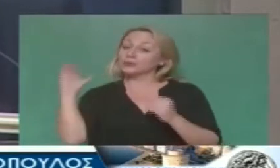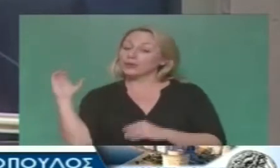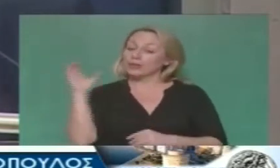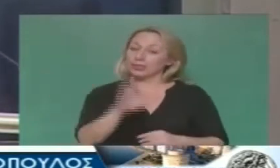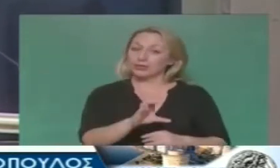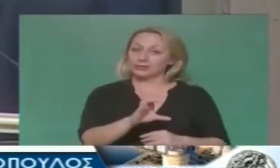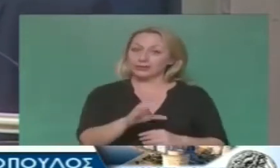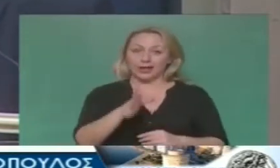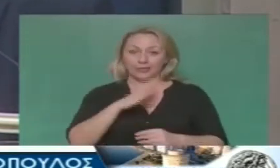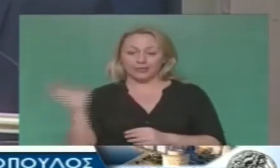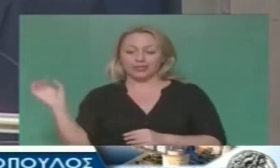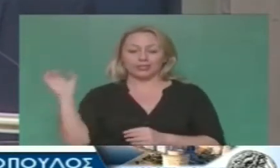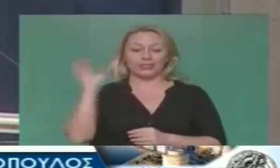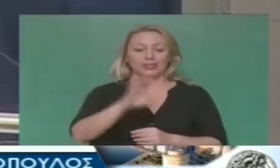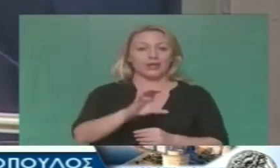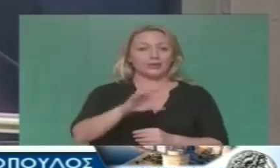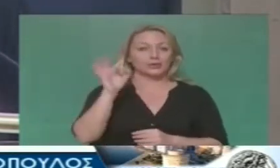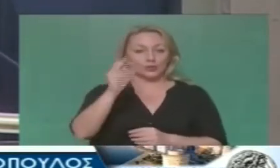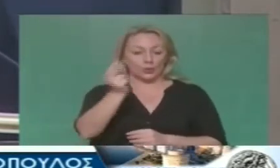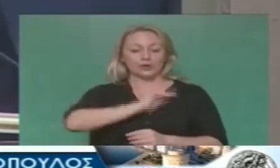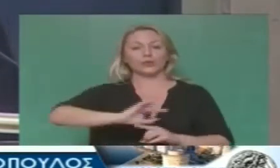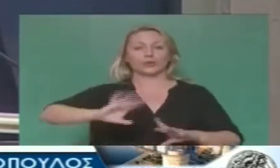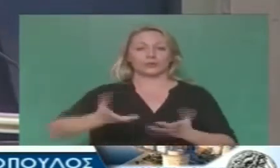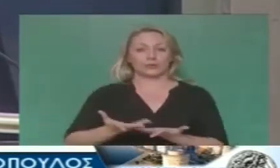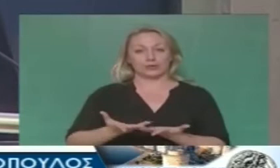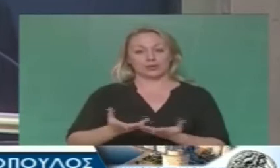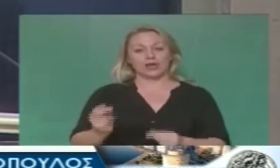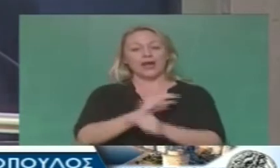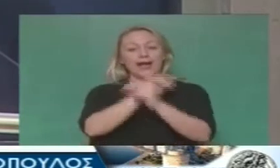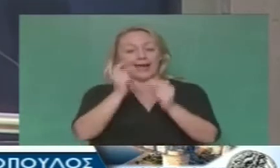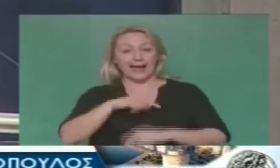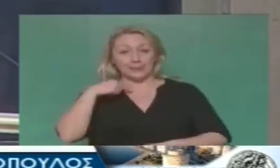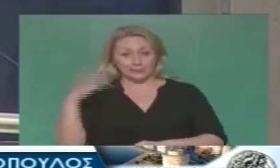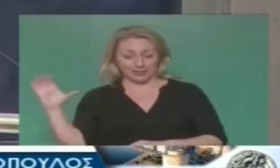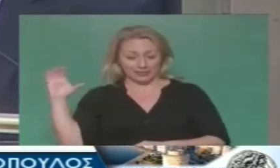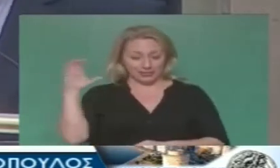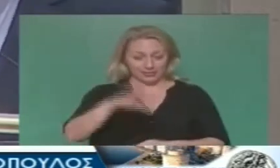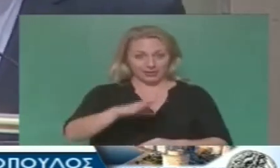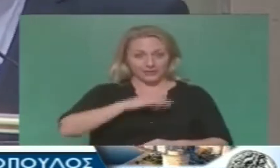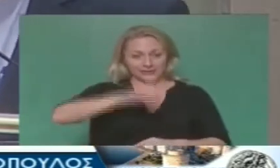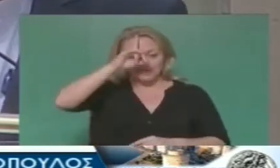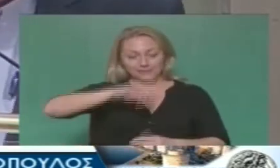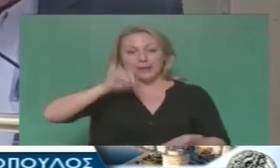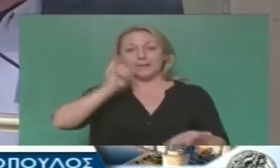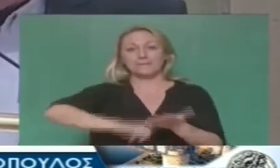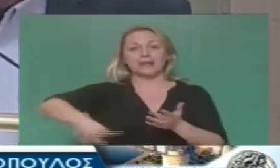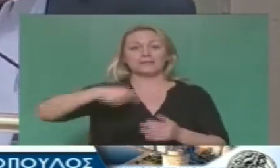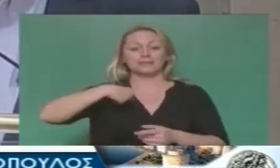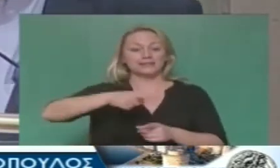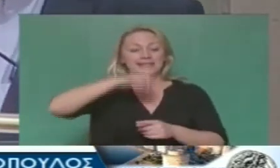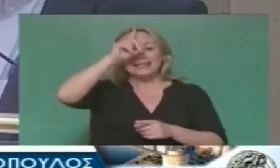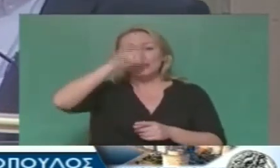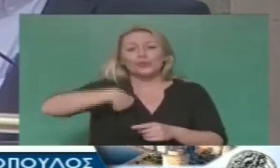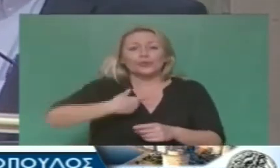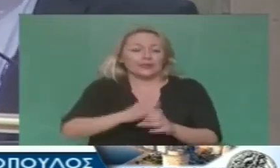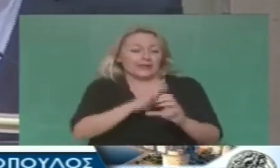έργο. Δεν βάζει τα λεφτά του για να μην κερδίσει που σημαίνει ότι θα σε σφάξει επειδή είσαι αναγκασμένος να προσφύγει στην αστική συγκοινωνία και